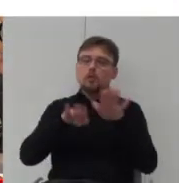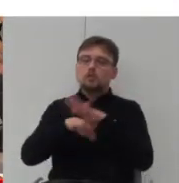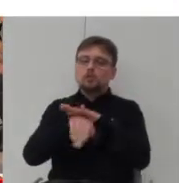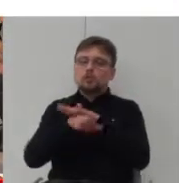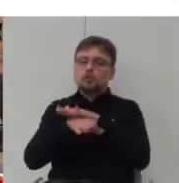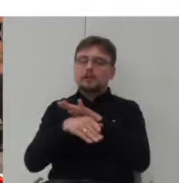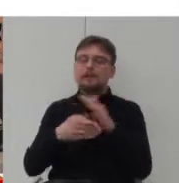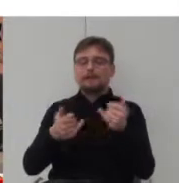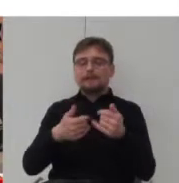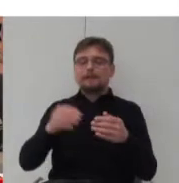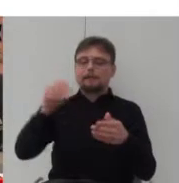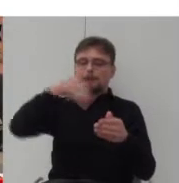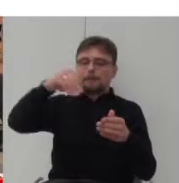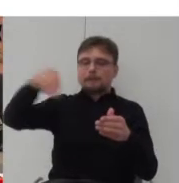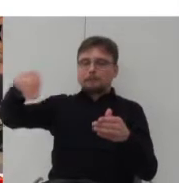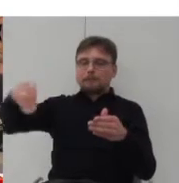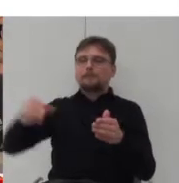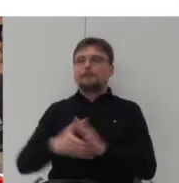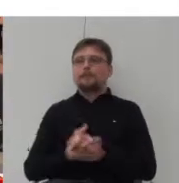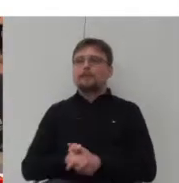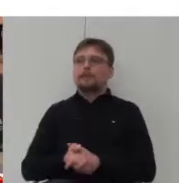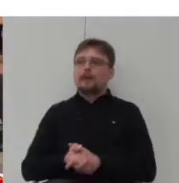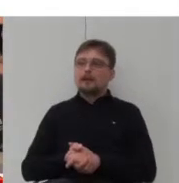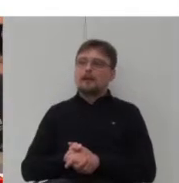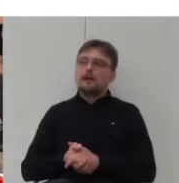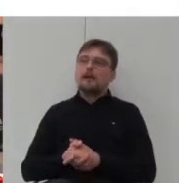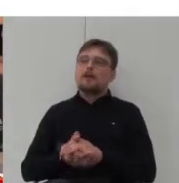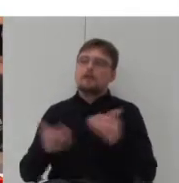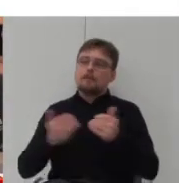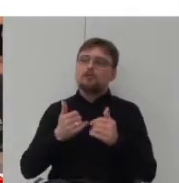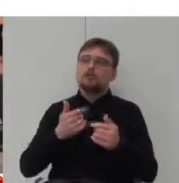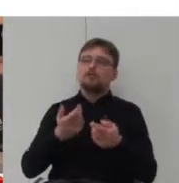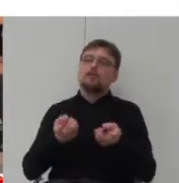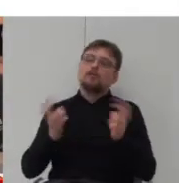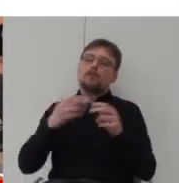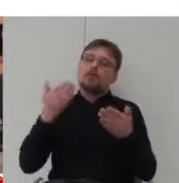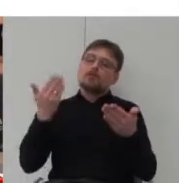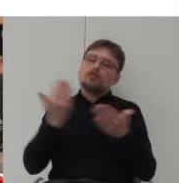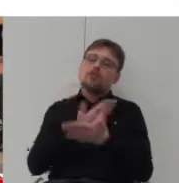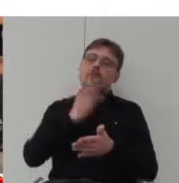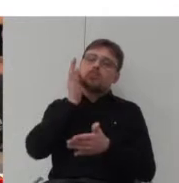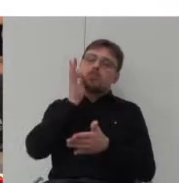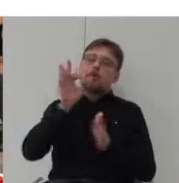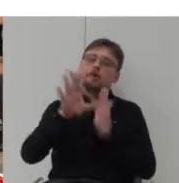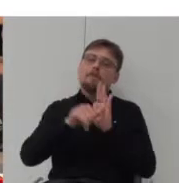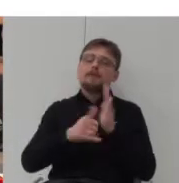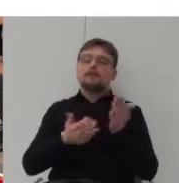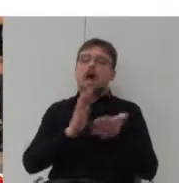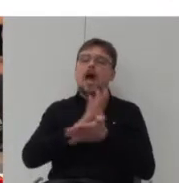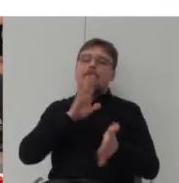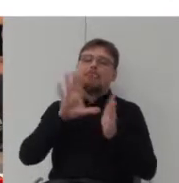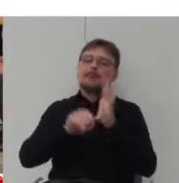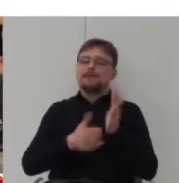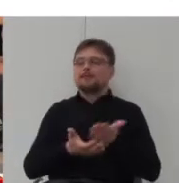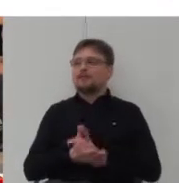łatać to miasto, tworzyć w końcu dobre miasto i miejskość. Zrywam tutaj także ze